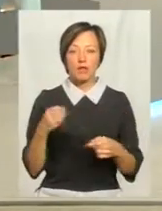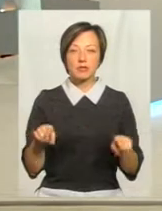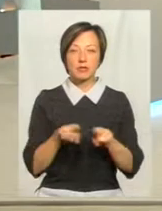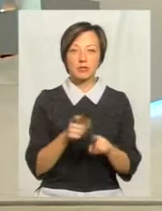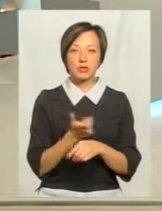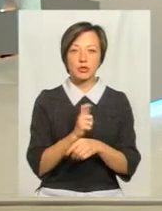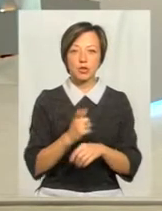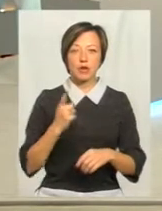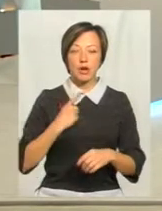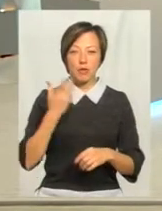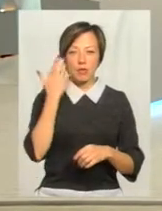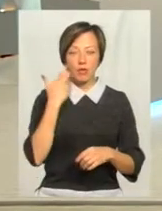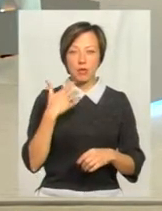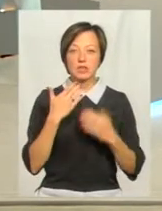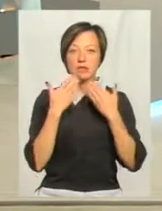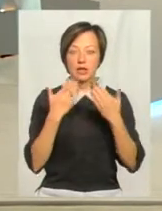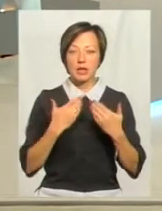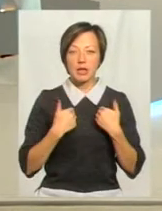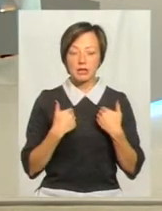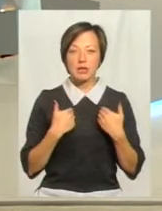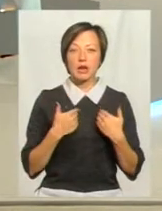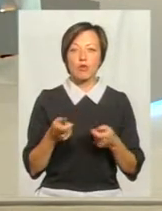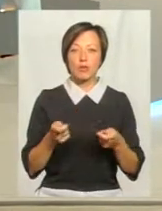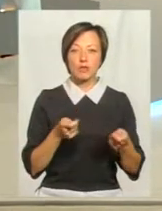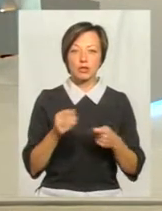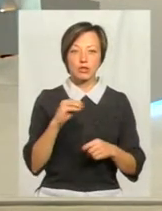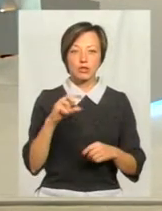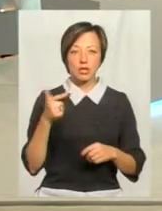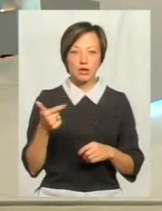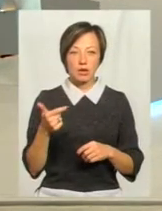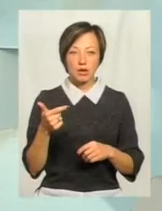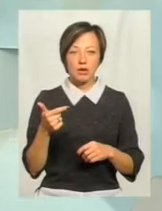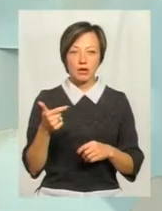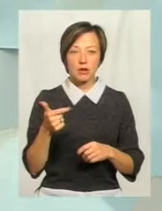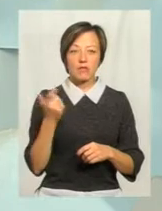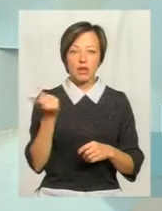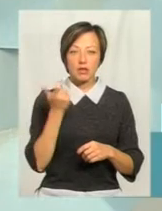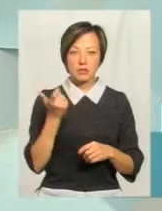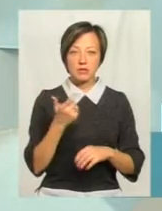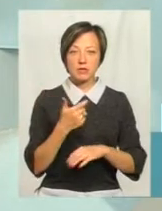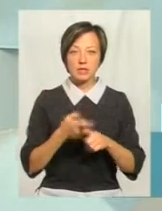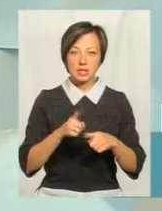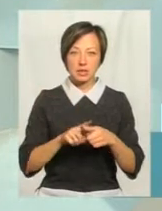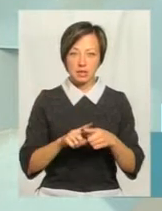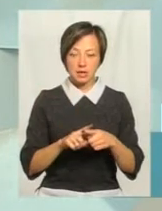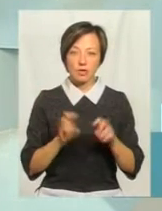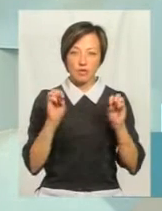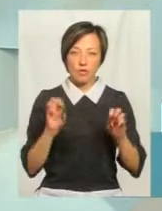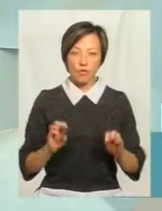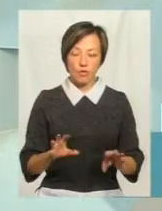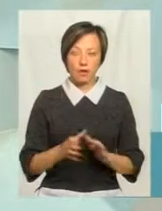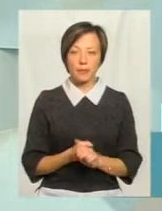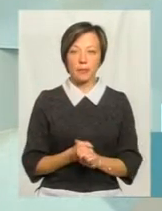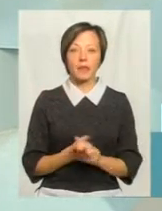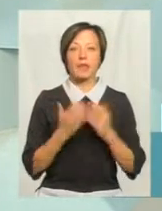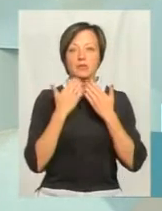таки більше чекаємо, поки звернеться до нас управління ЖКГ, так як вони є власниками вуличної шляхової мережі. Тобто